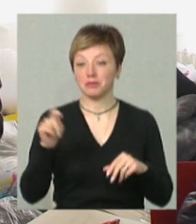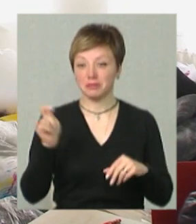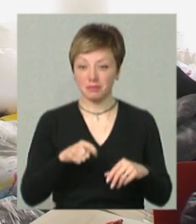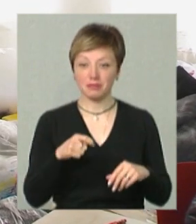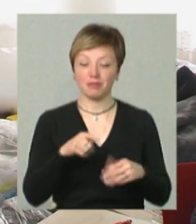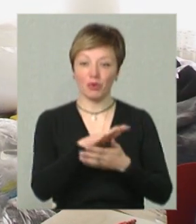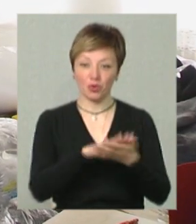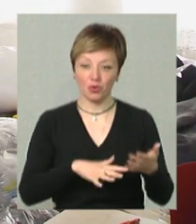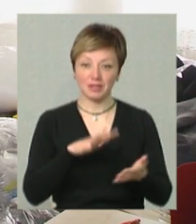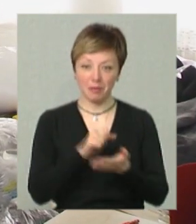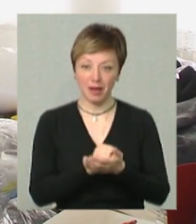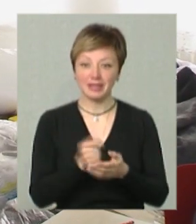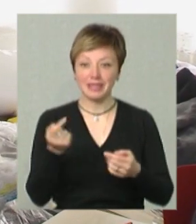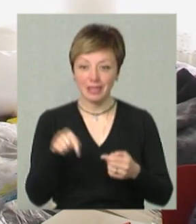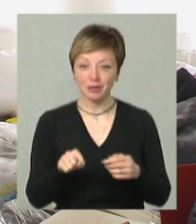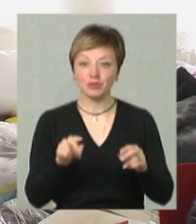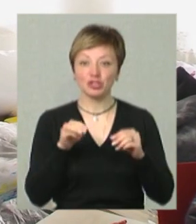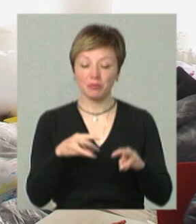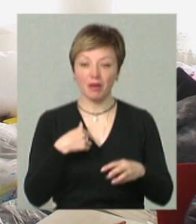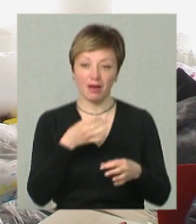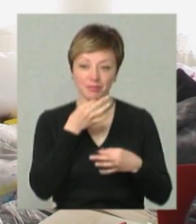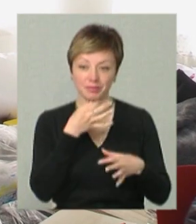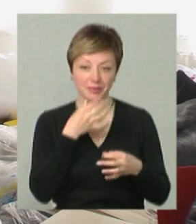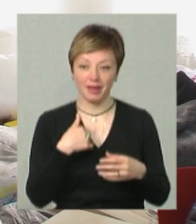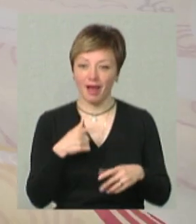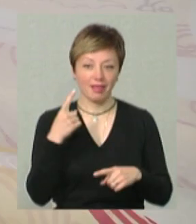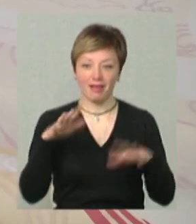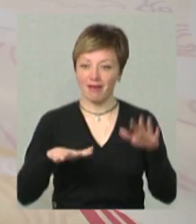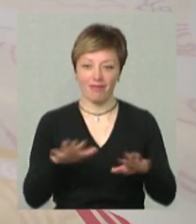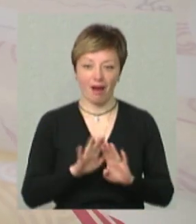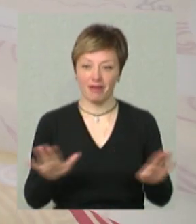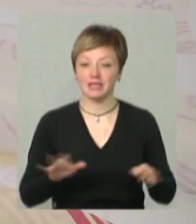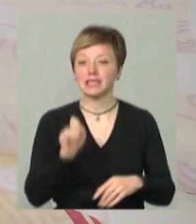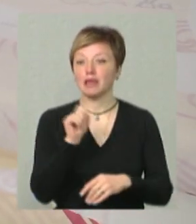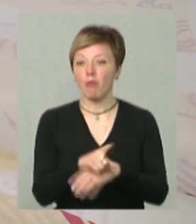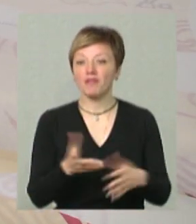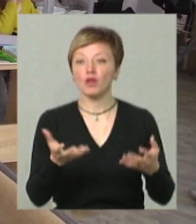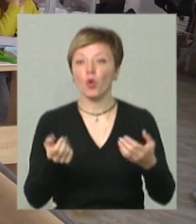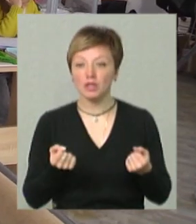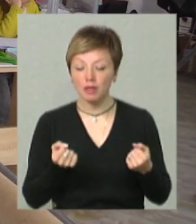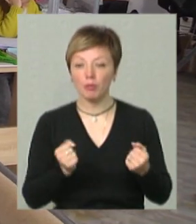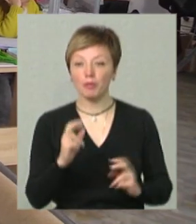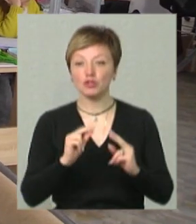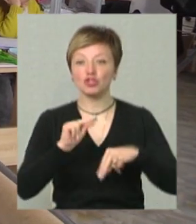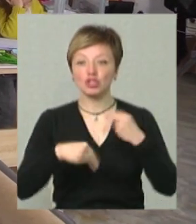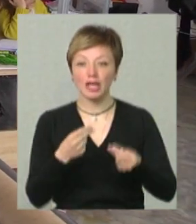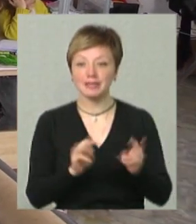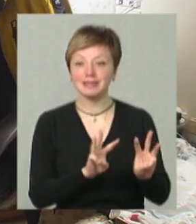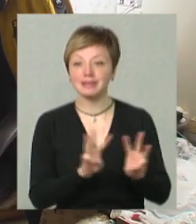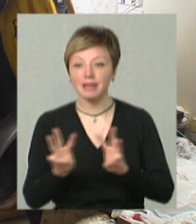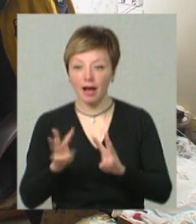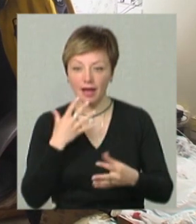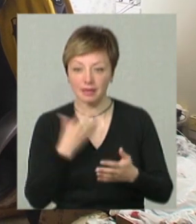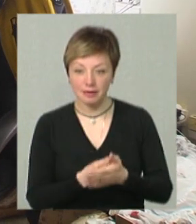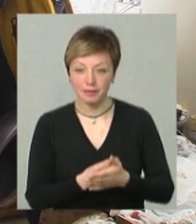продовжити займатися тим, що я полюбляю, я не вагався. Замовлення отримує підприємство через свій сайт, каже